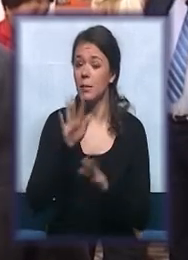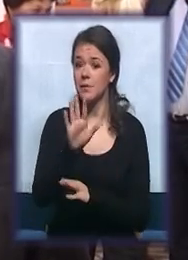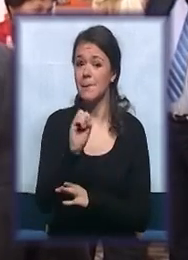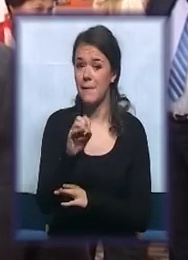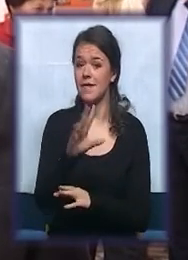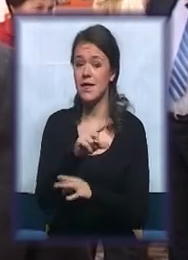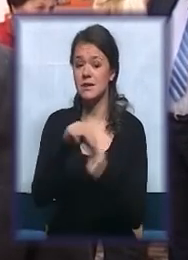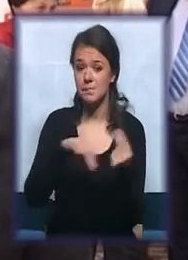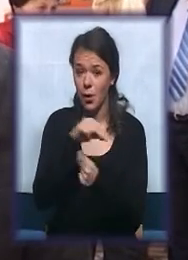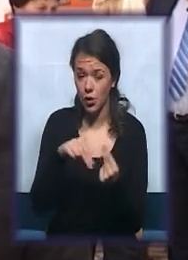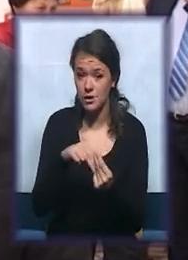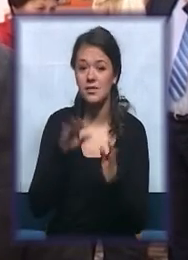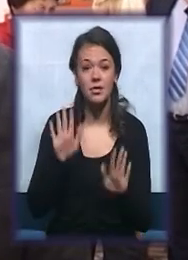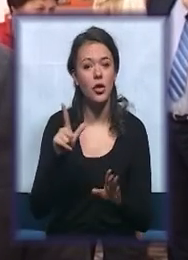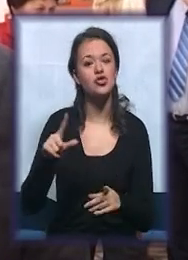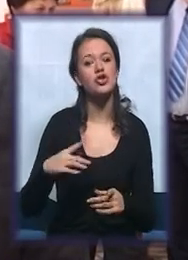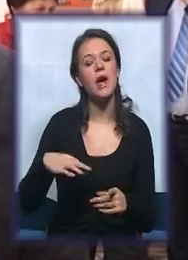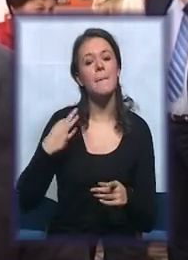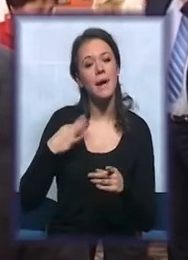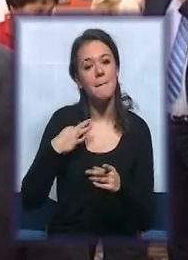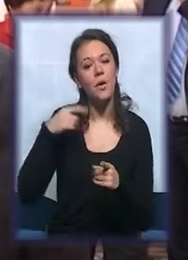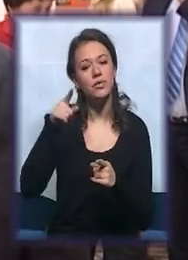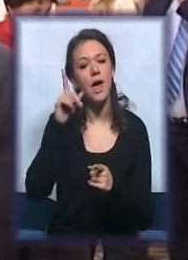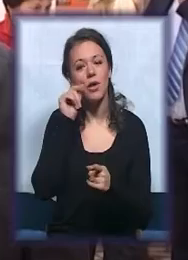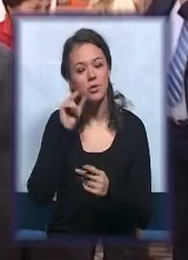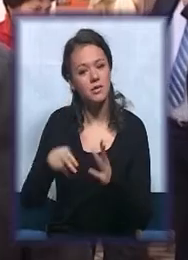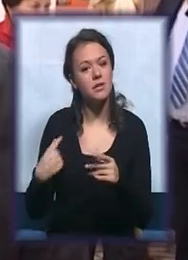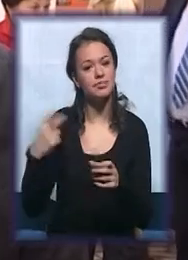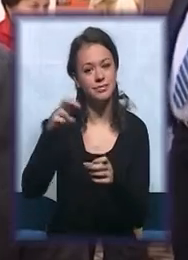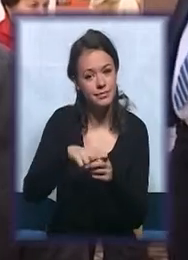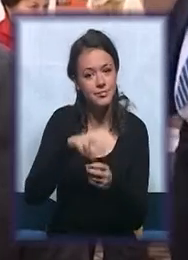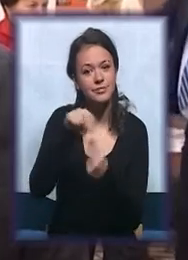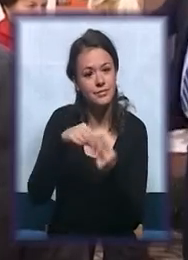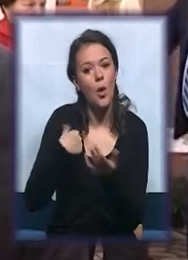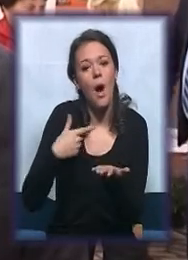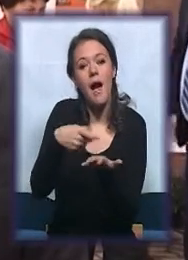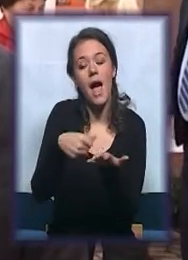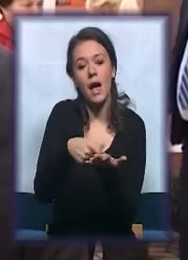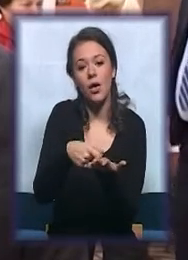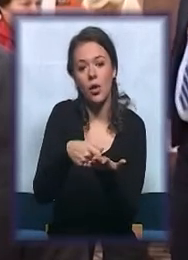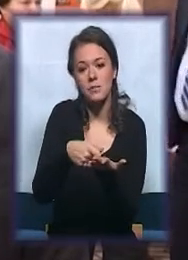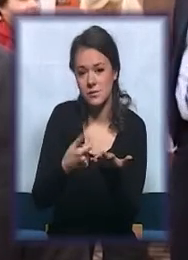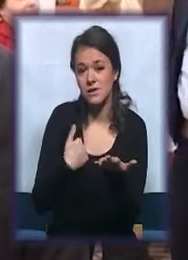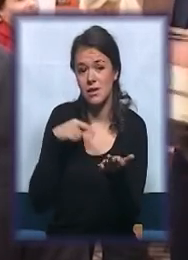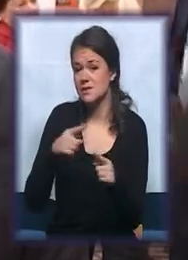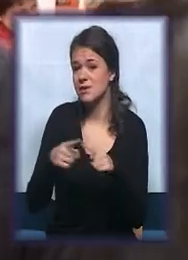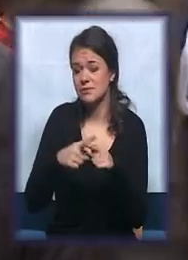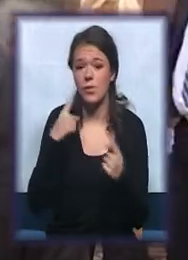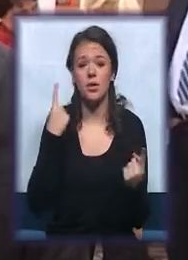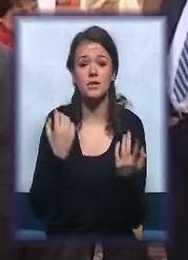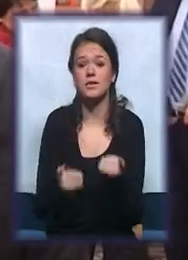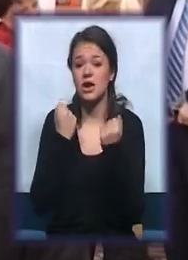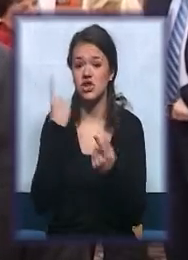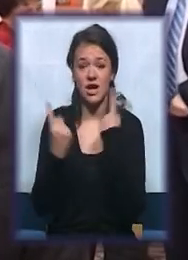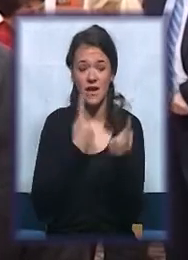što će pre podne jedno od roditelja moći da privređuje, da i u ekonomskom smislu im pomognemo jer su ovo zaista teška vremena i oni spadaju u